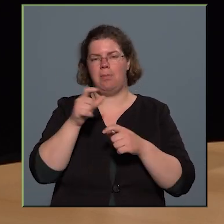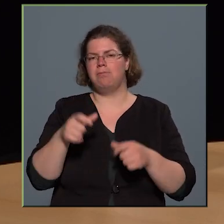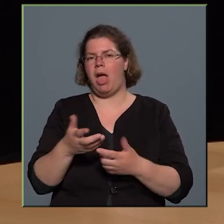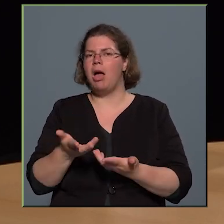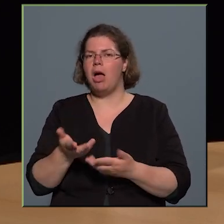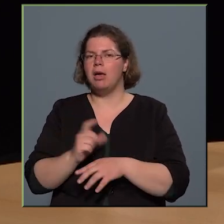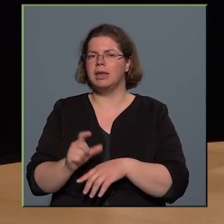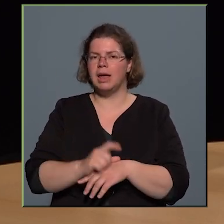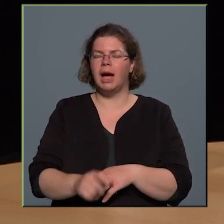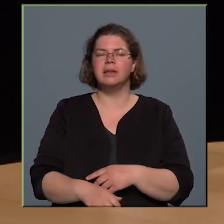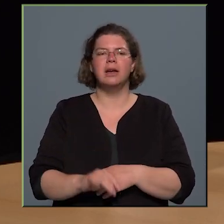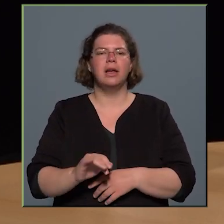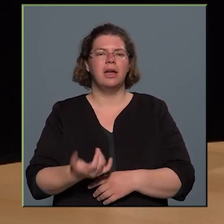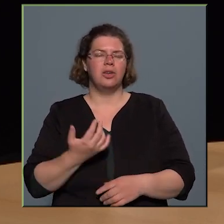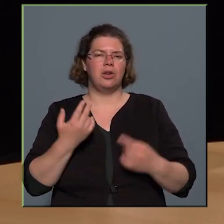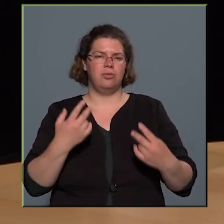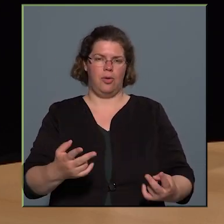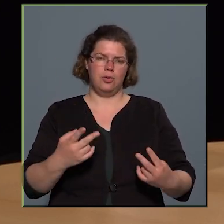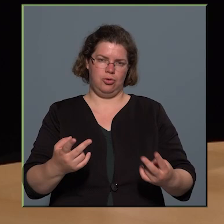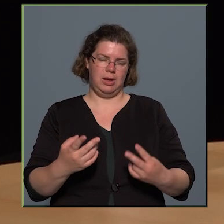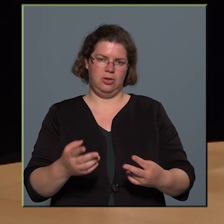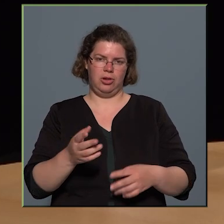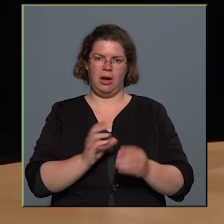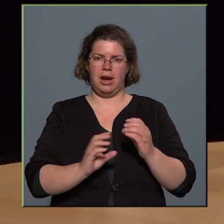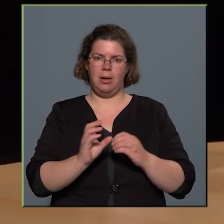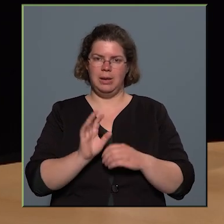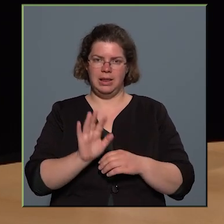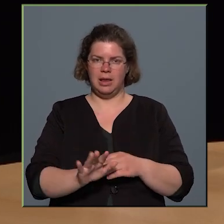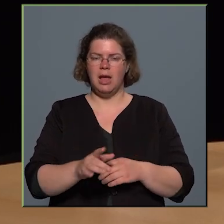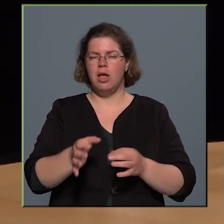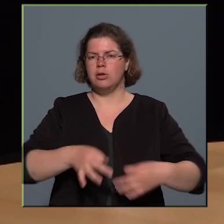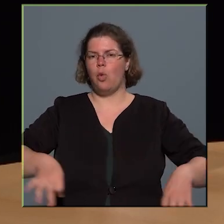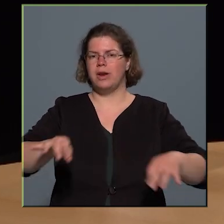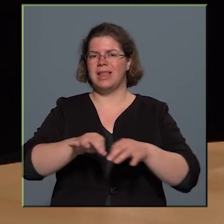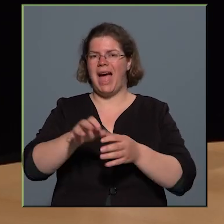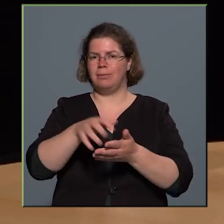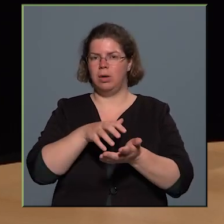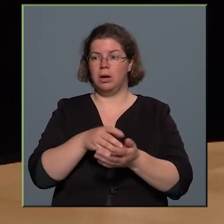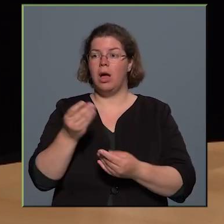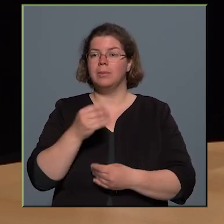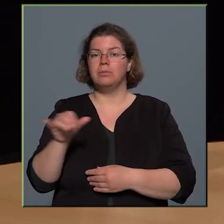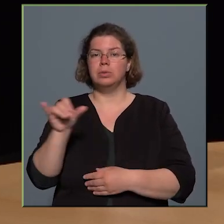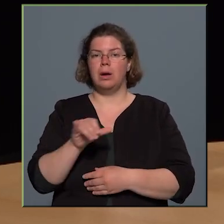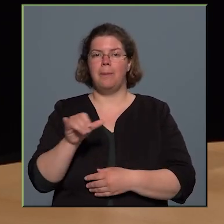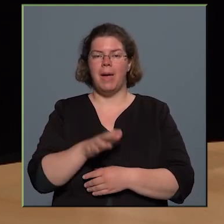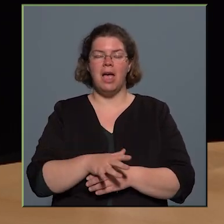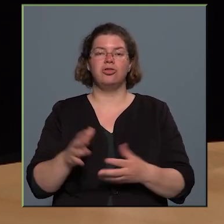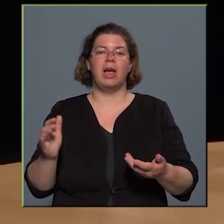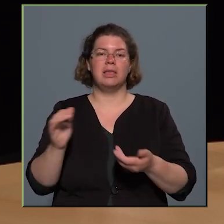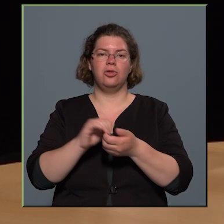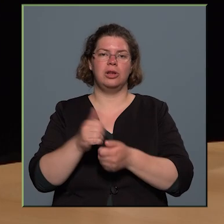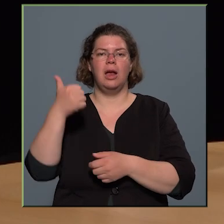kincsnek a valamilyen szintű rehabilitációját, ez pedig az országpark, amit a Budapest Egyesítésének a századik